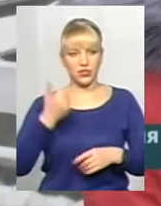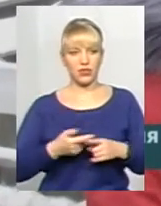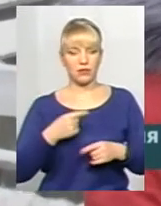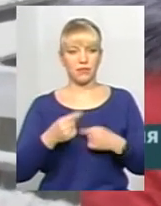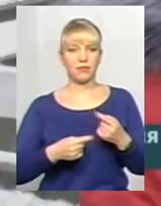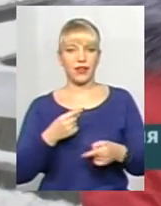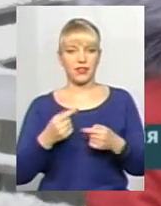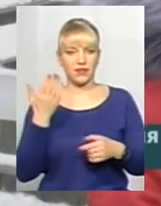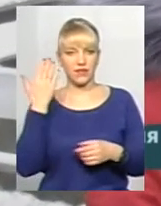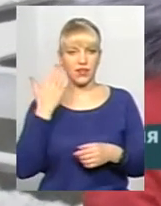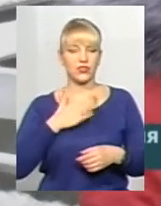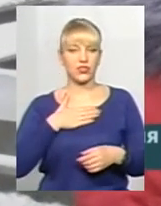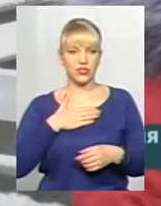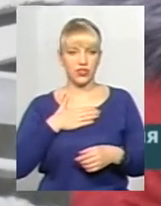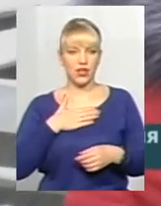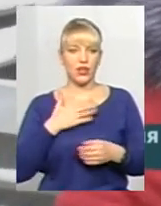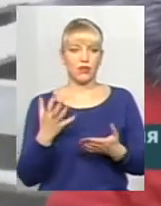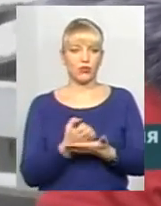наших, виходить,